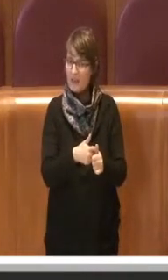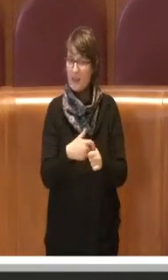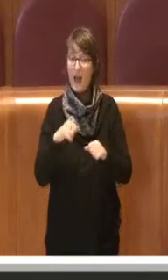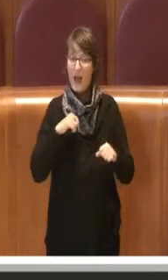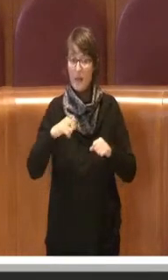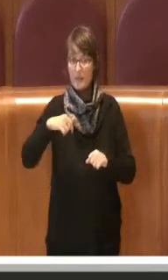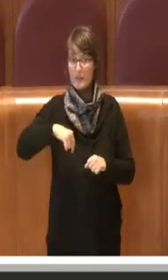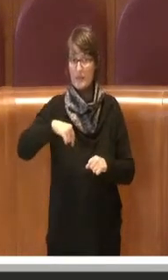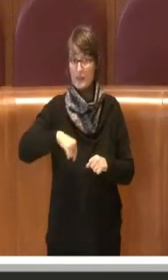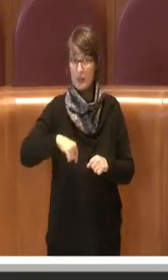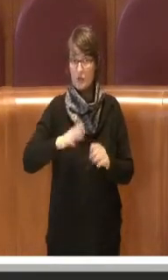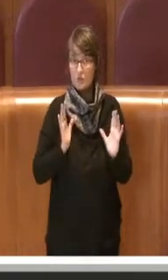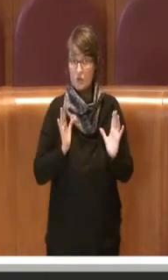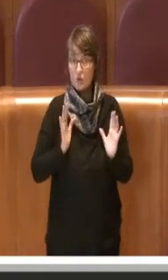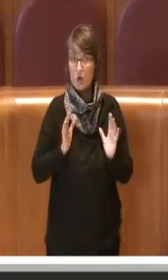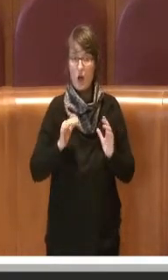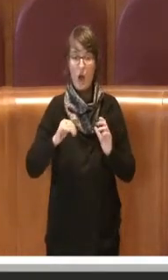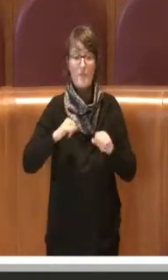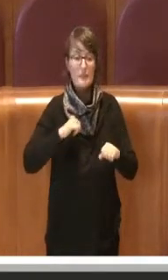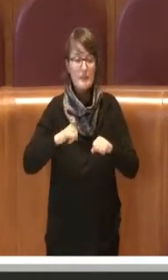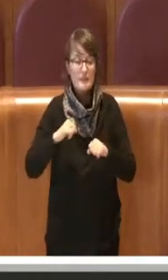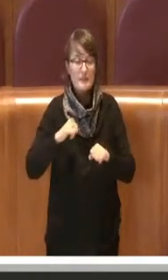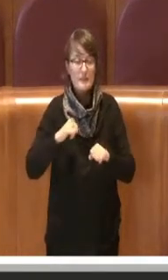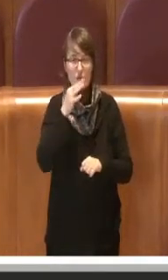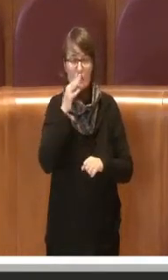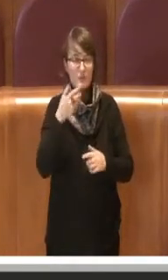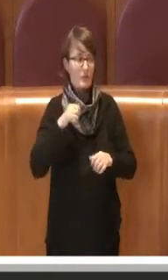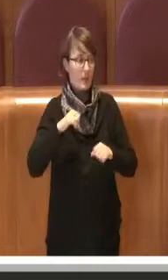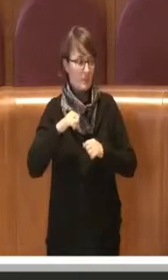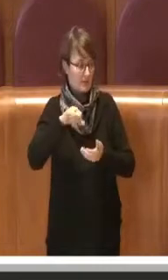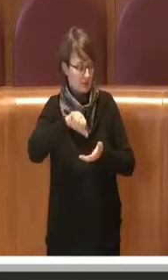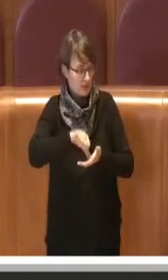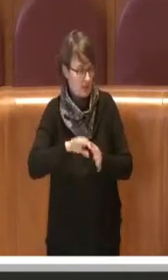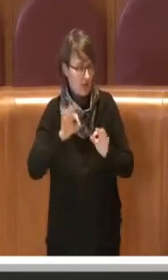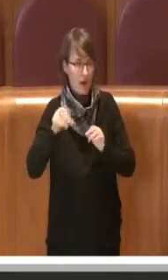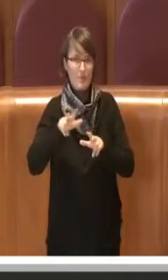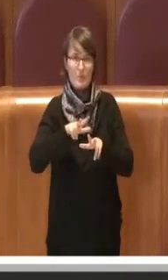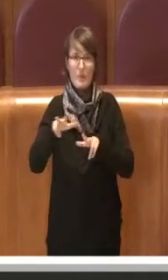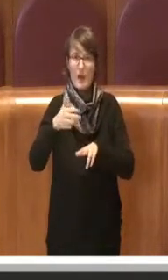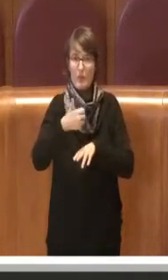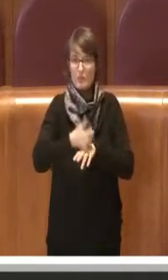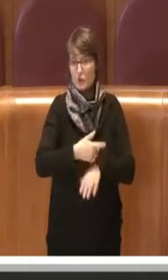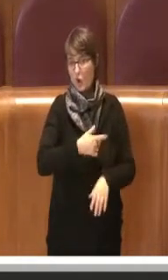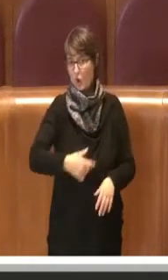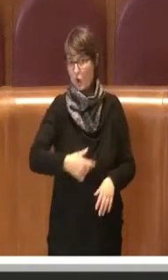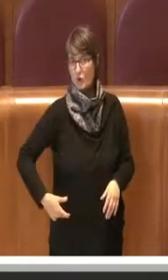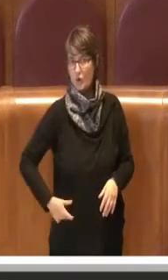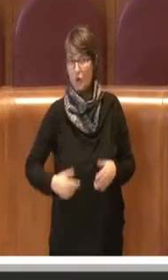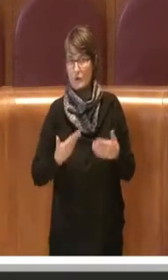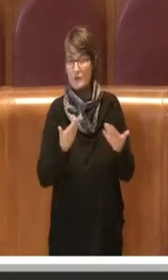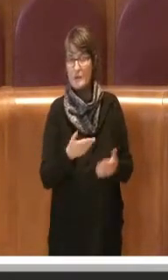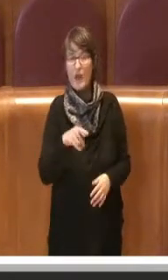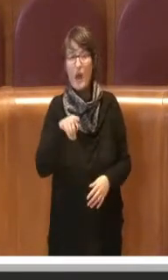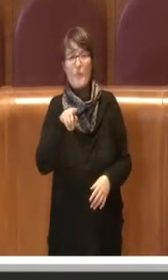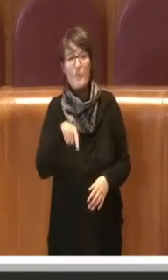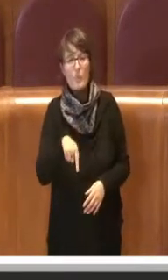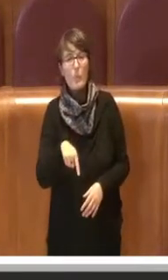amministrazione parlo sia dell'amministrazione centrale, quindi del Campidoglio, della Sindaca, ma anche